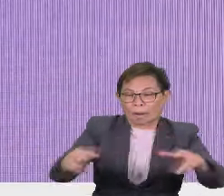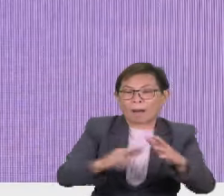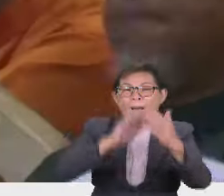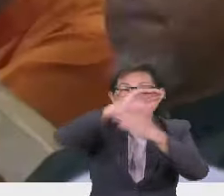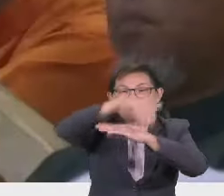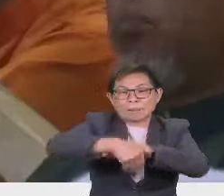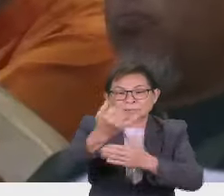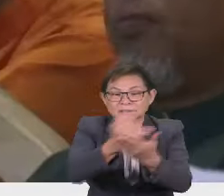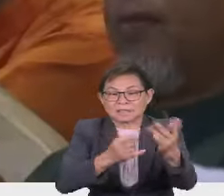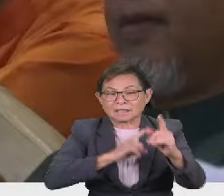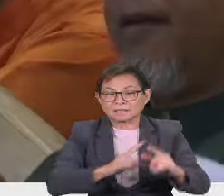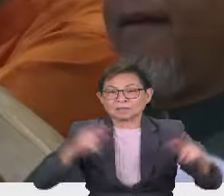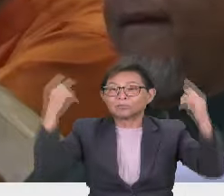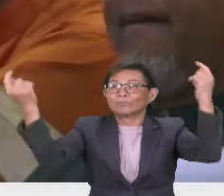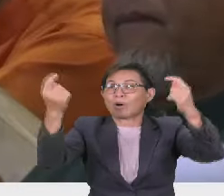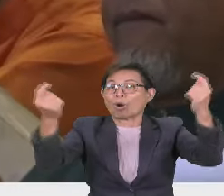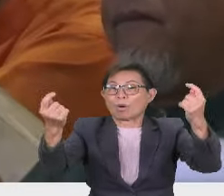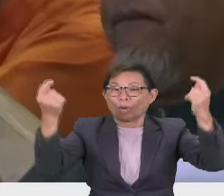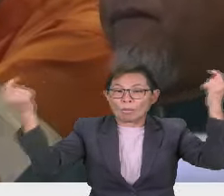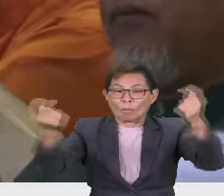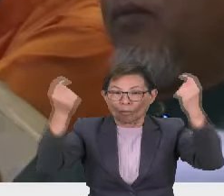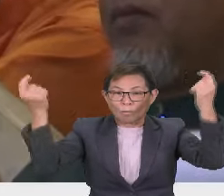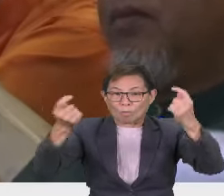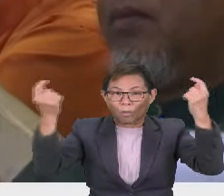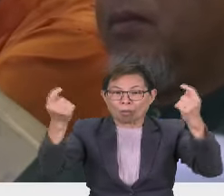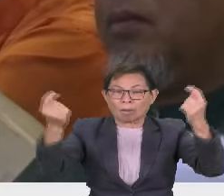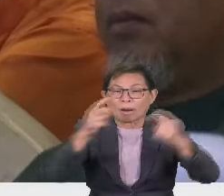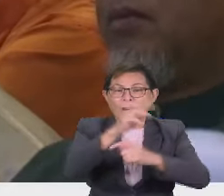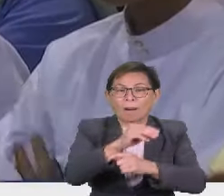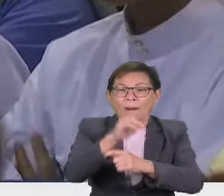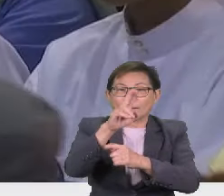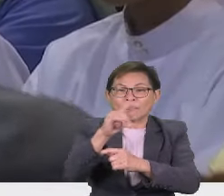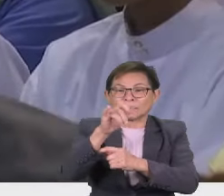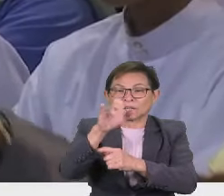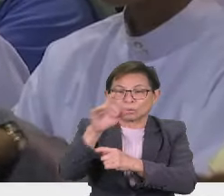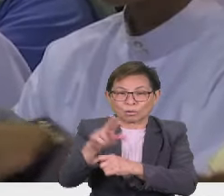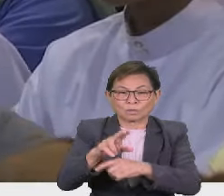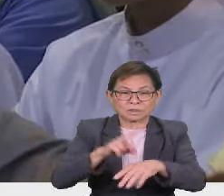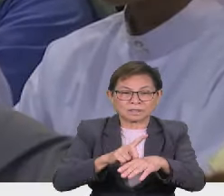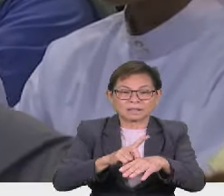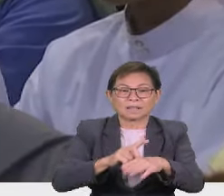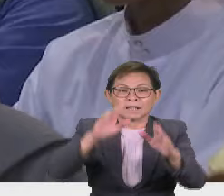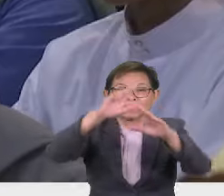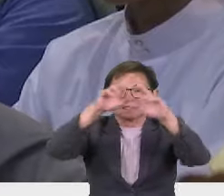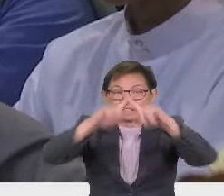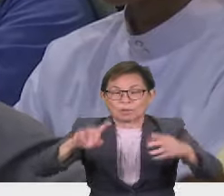Malam Kesenian Islam Bersempena Maulidur Rasul, peringkat pantai barat selatan di Dewan Masyarakat Papar.